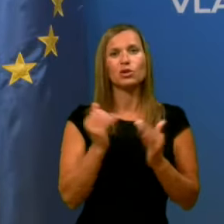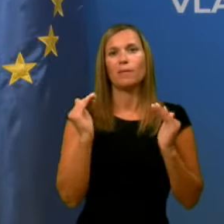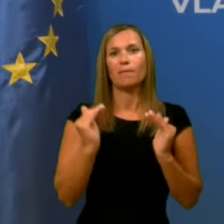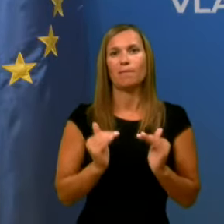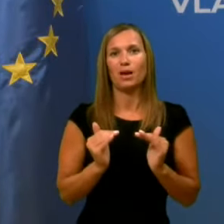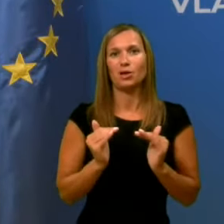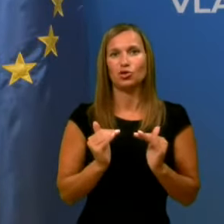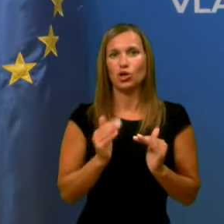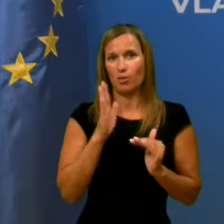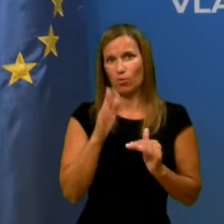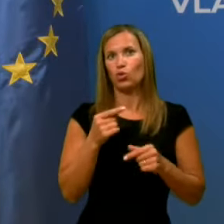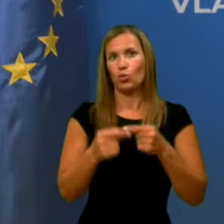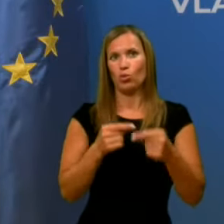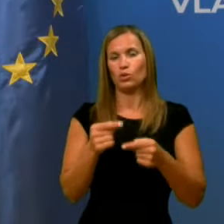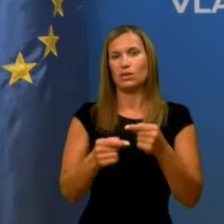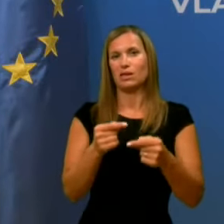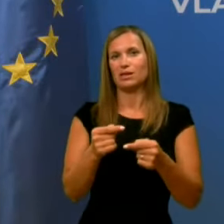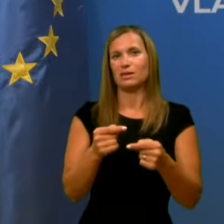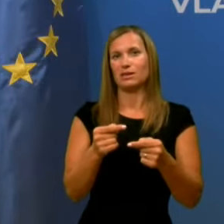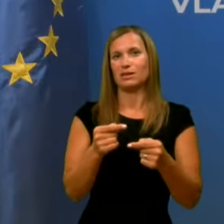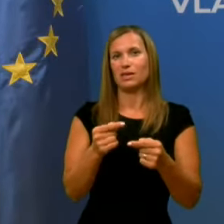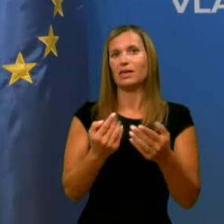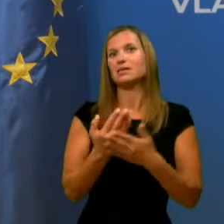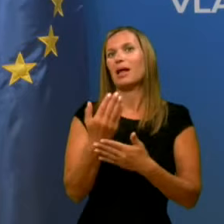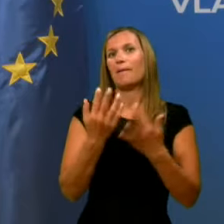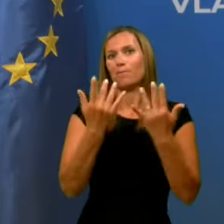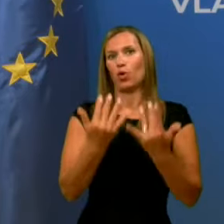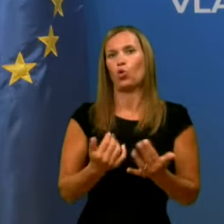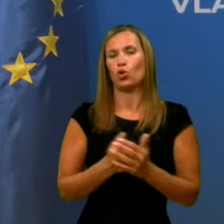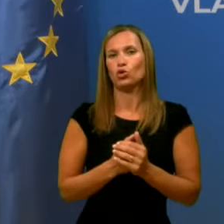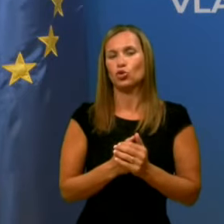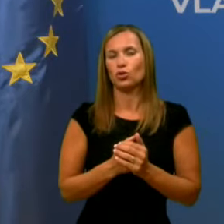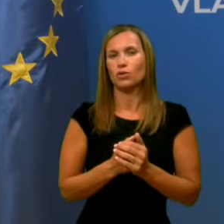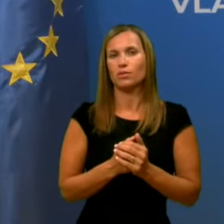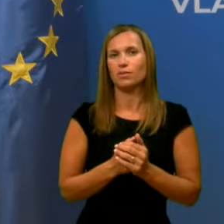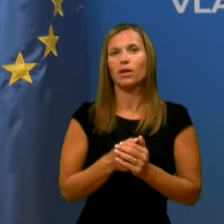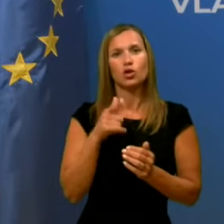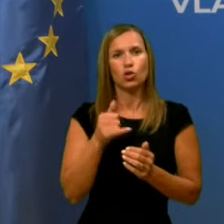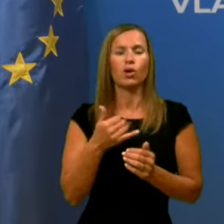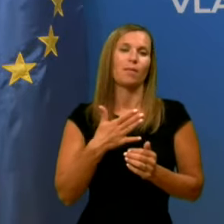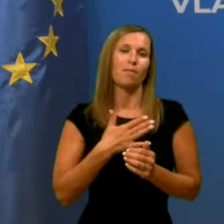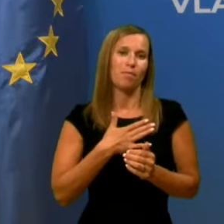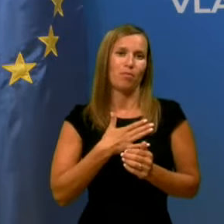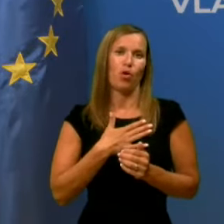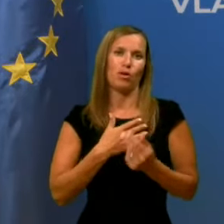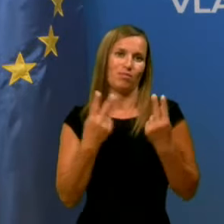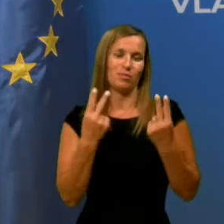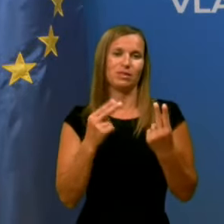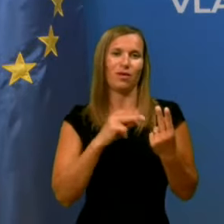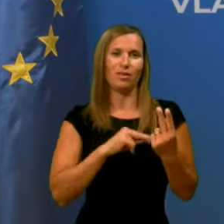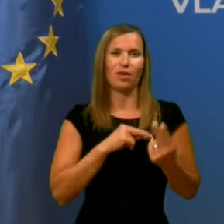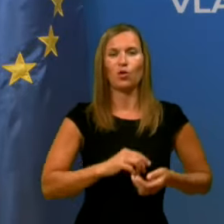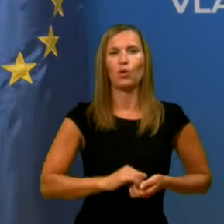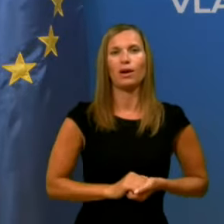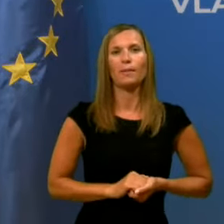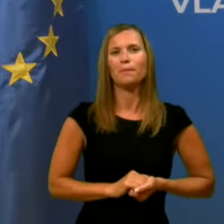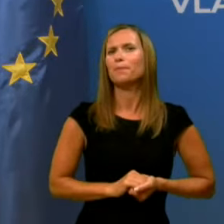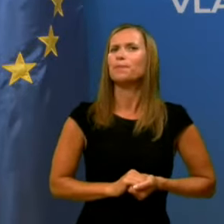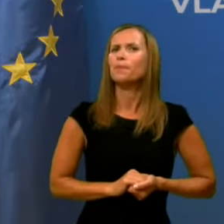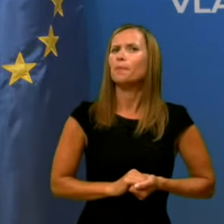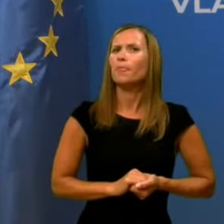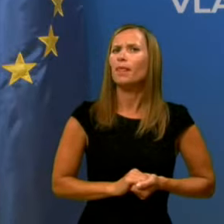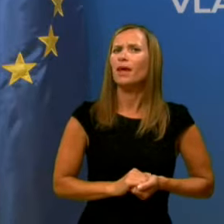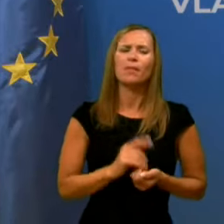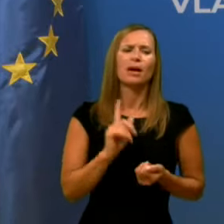manjše bodo posledice za integralni proračun. In tu jaz vidim mojo bistveno odgovornost in nalogo. A pa kakšnih